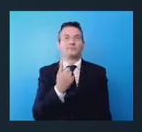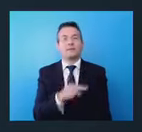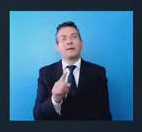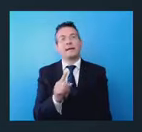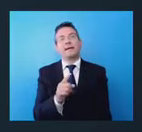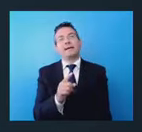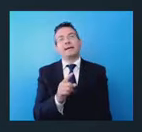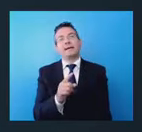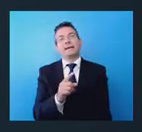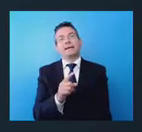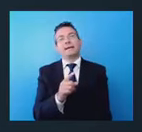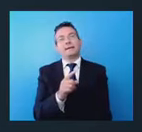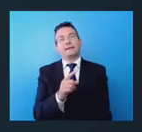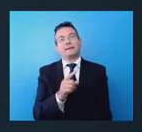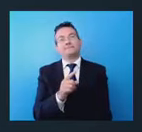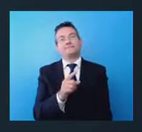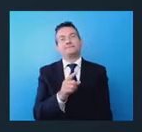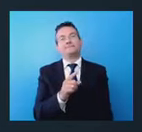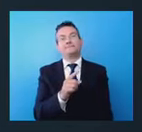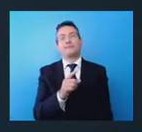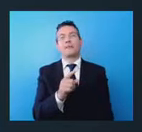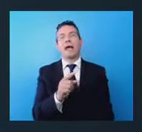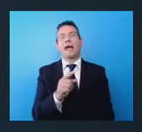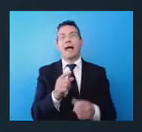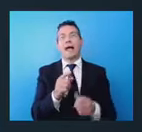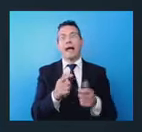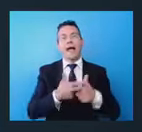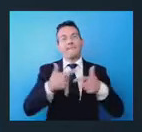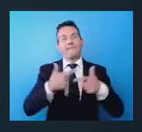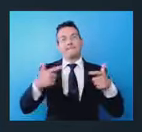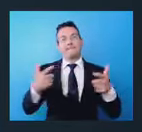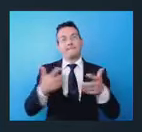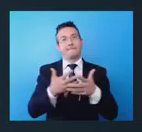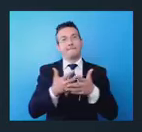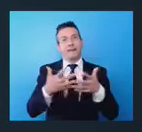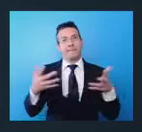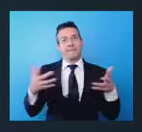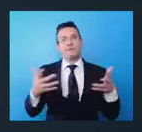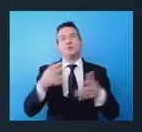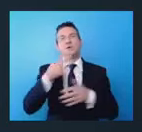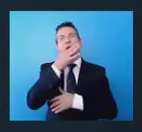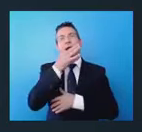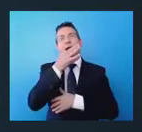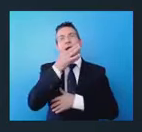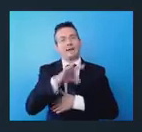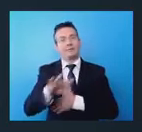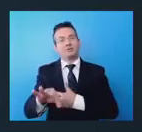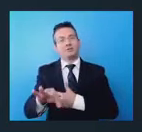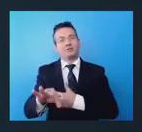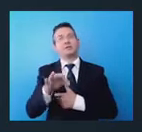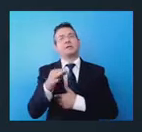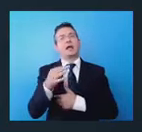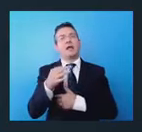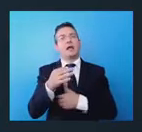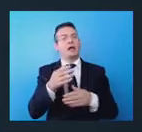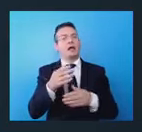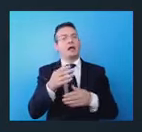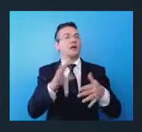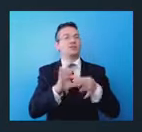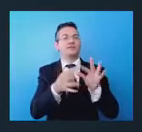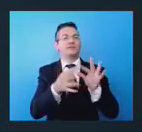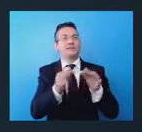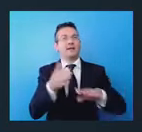ampliamento della capacità non solo del porto di Civitalecchia di